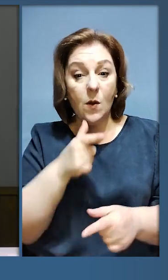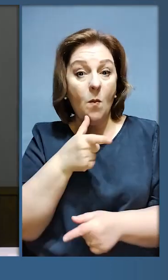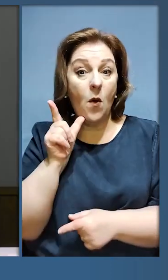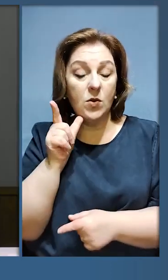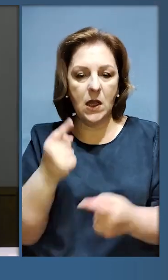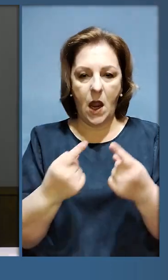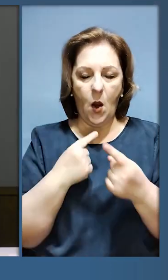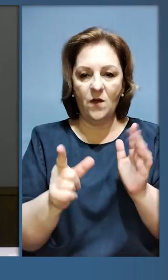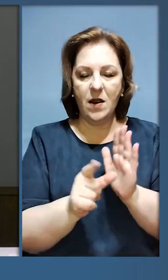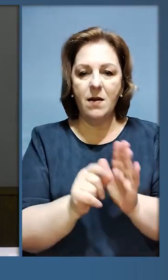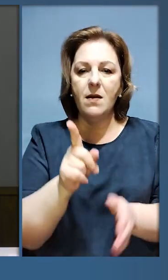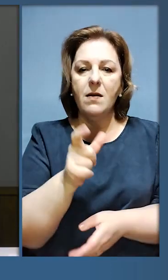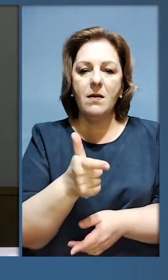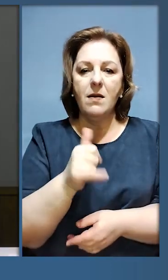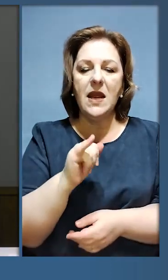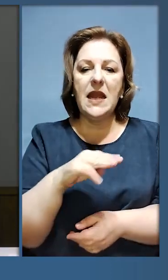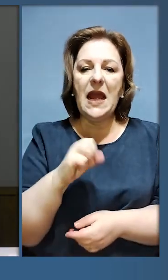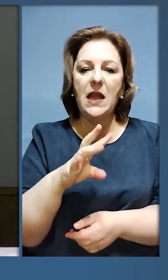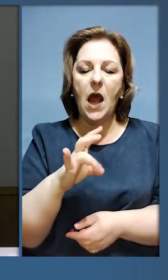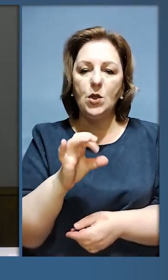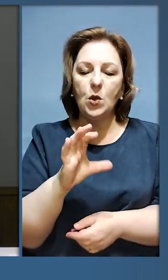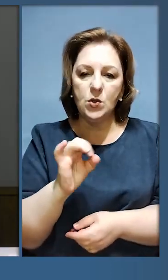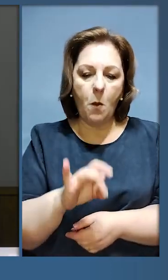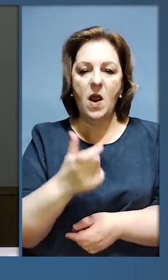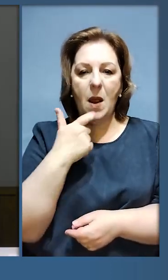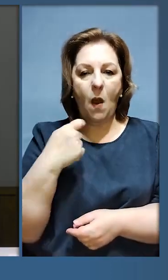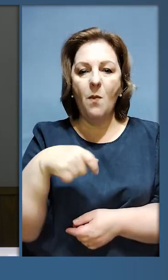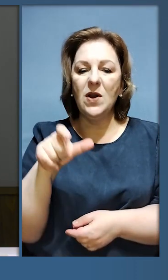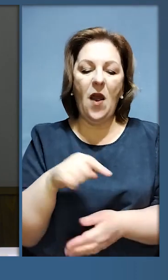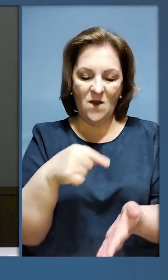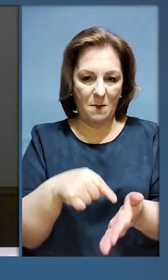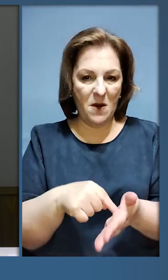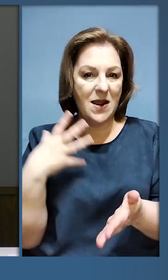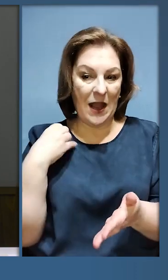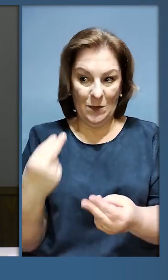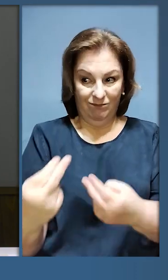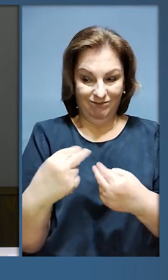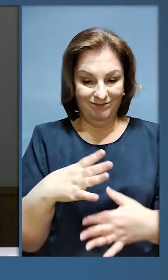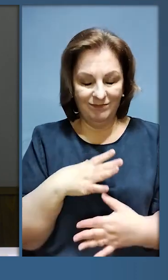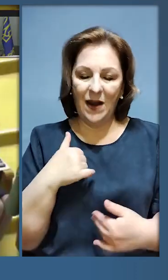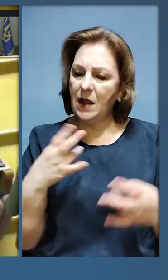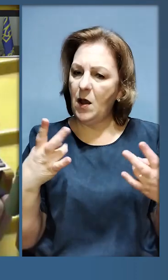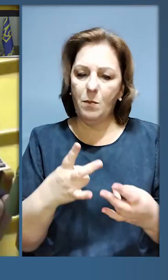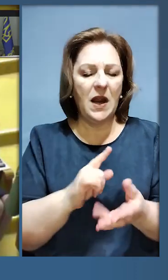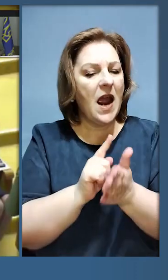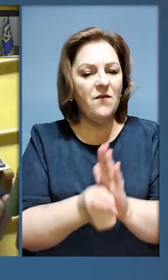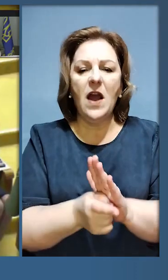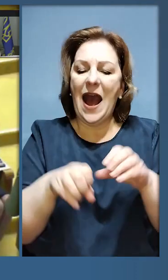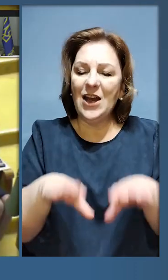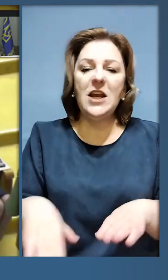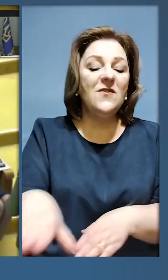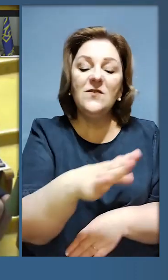впевнився у цьому позавчора, говорячи з Гітаносом, з паном президентом у Львові, нам